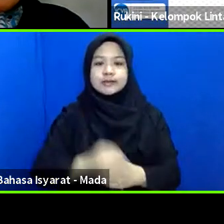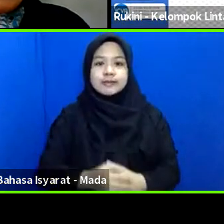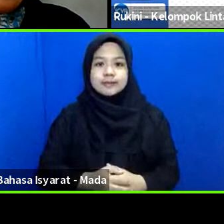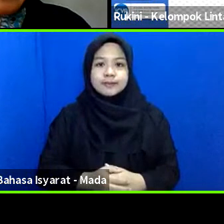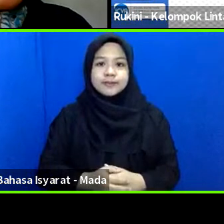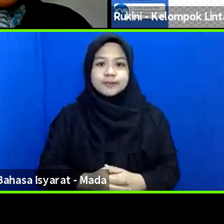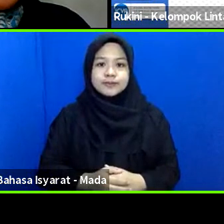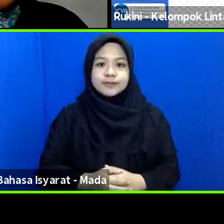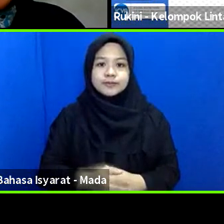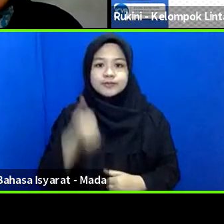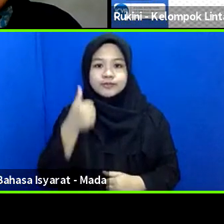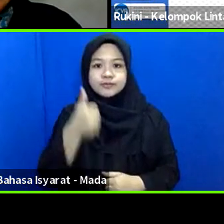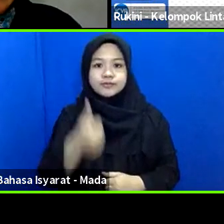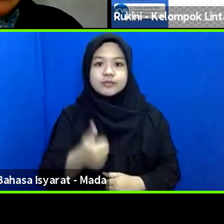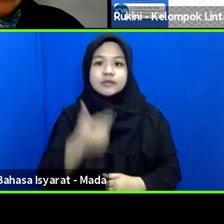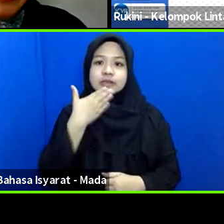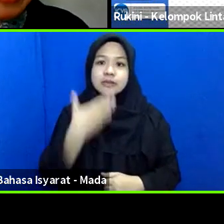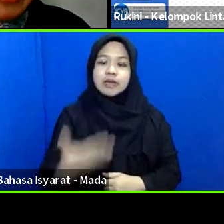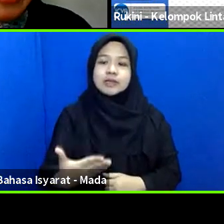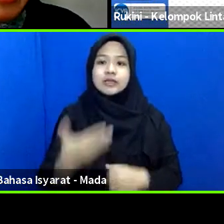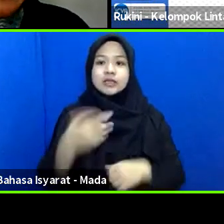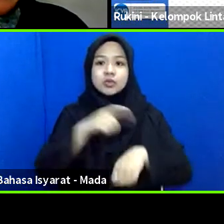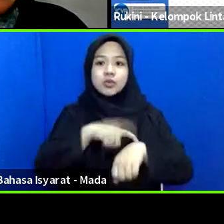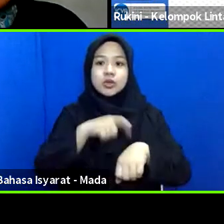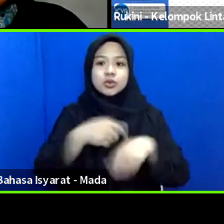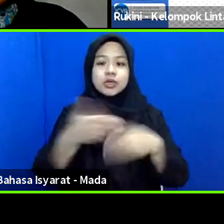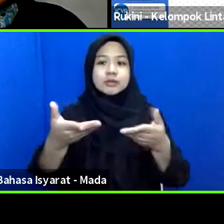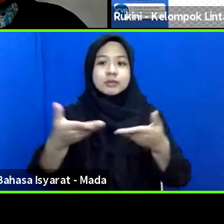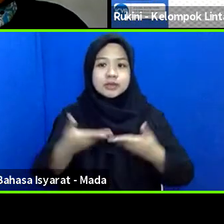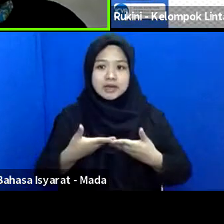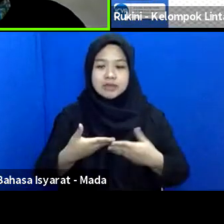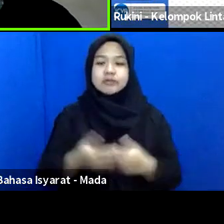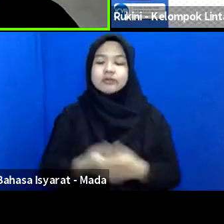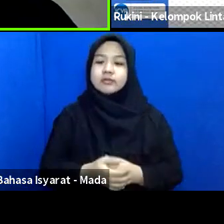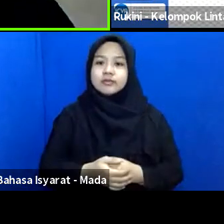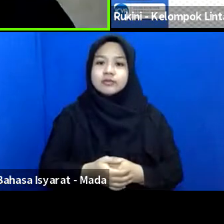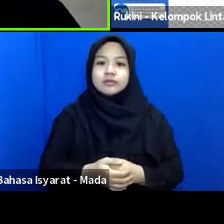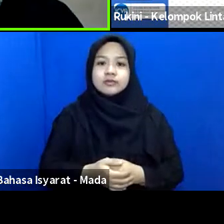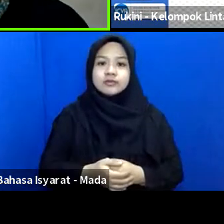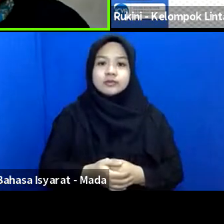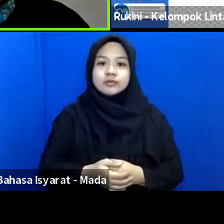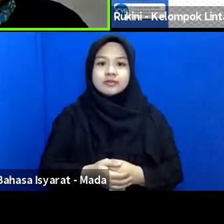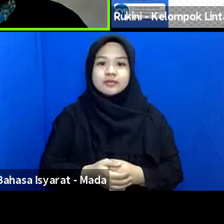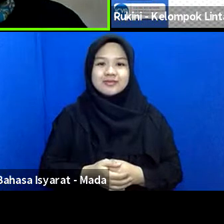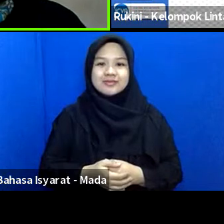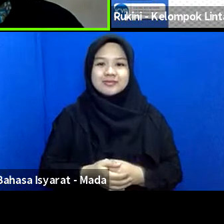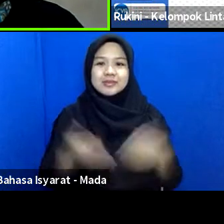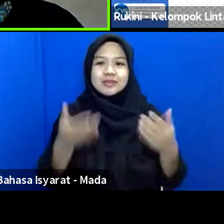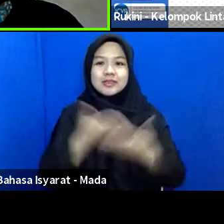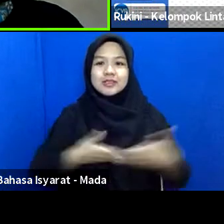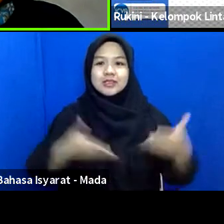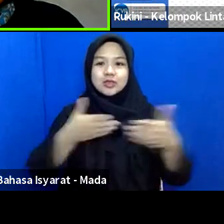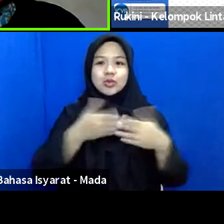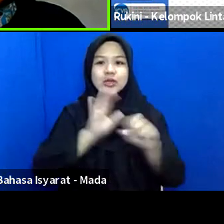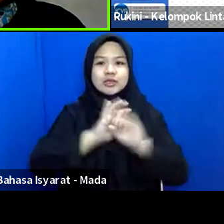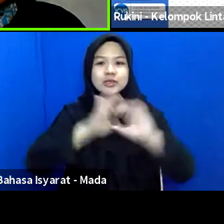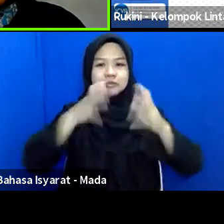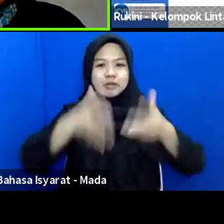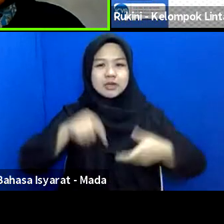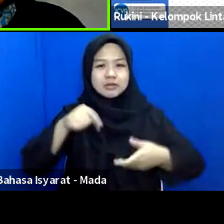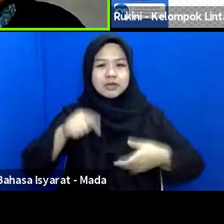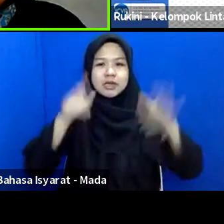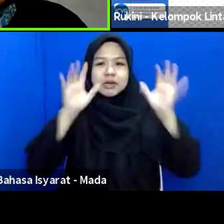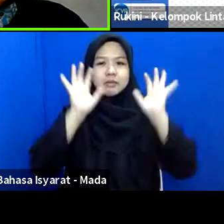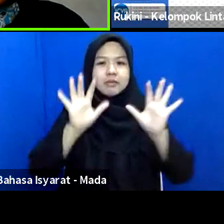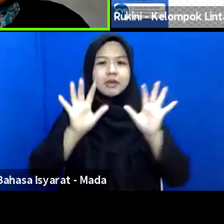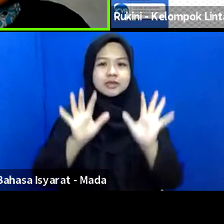terima kasih atas waktu yang diberikan jadi memang selama masa pandemik ini banyak sekali yang